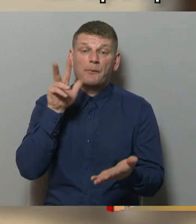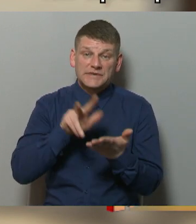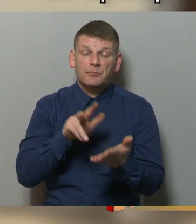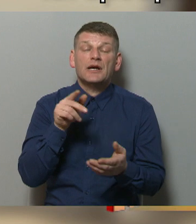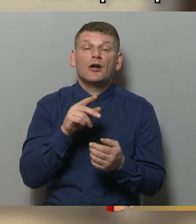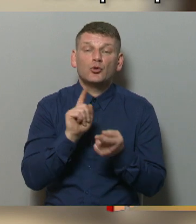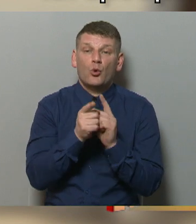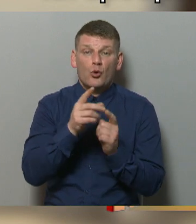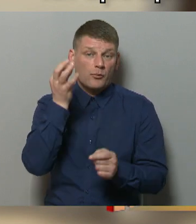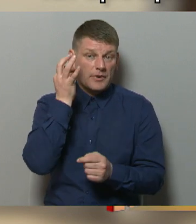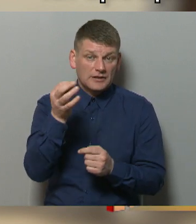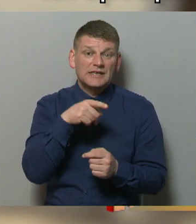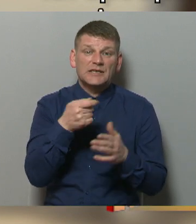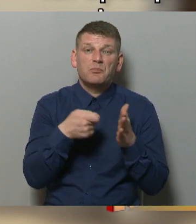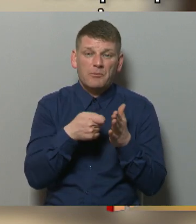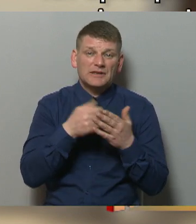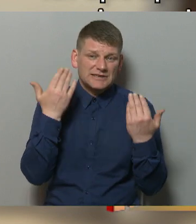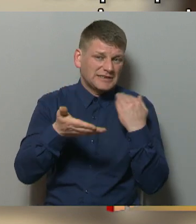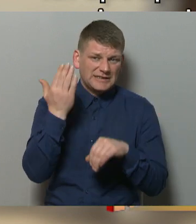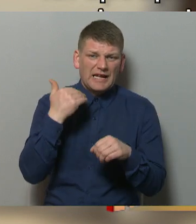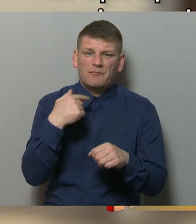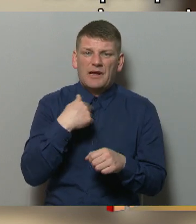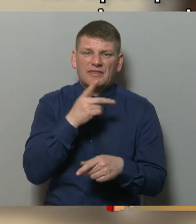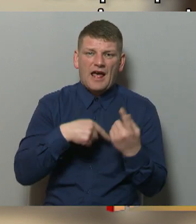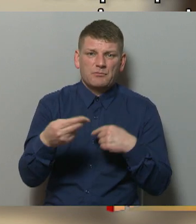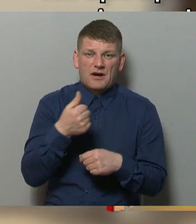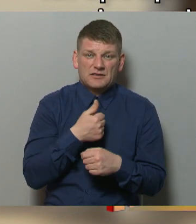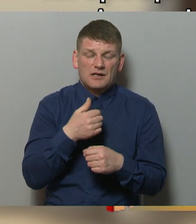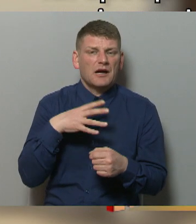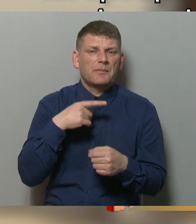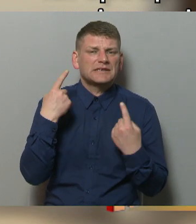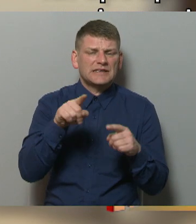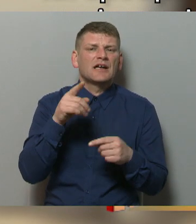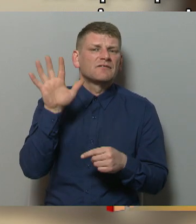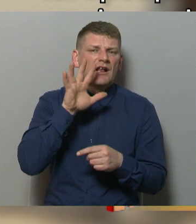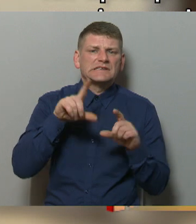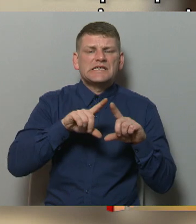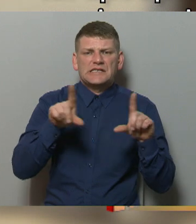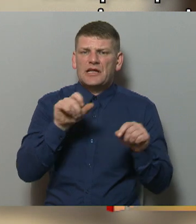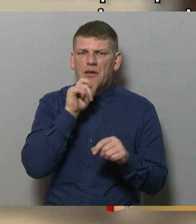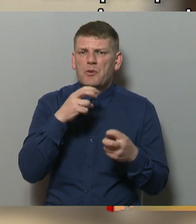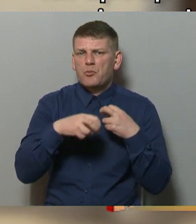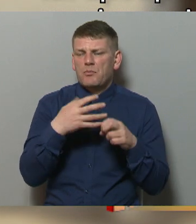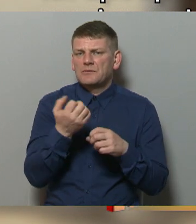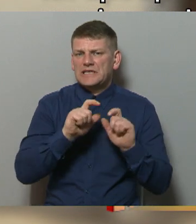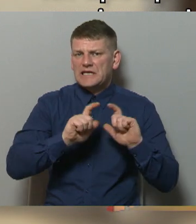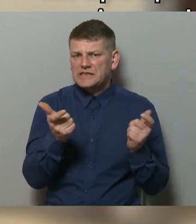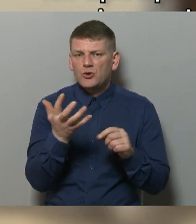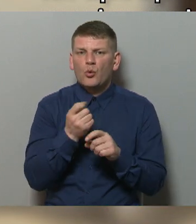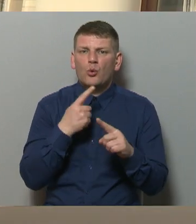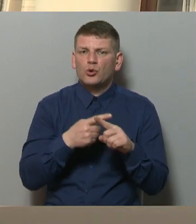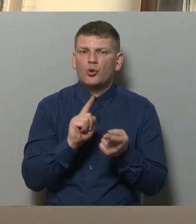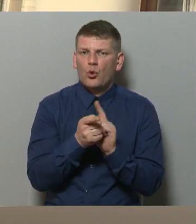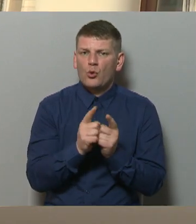precizitāti. Tas pabals man jau senvairs neatmaksājas, bet kādēļ citās valsts iestādēs nebija problēma ar izziņu un tās tulkojumu.